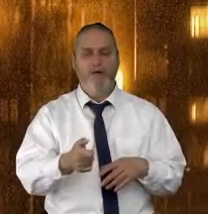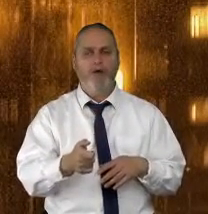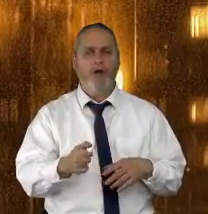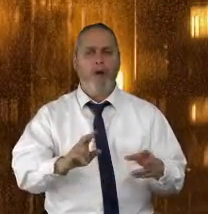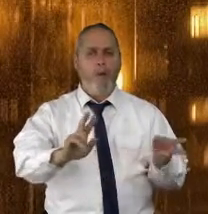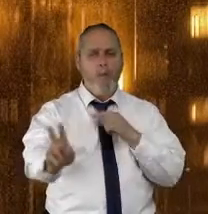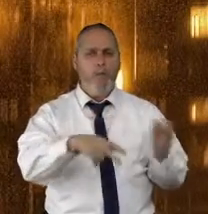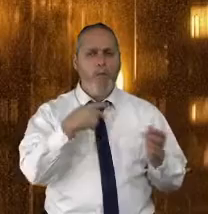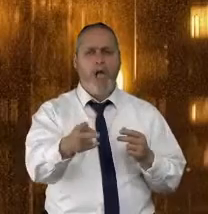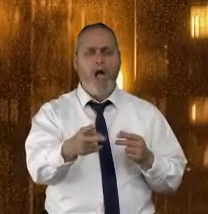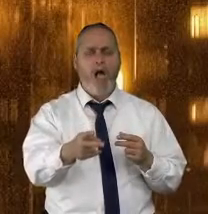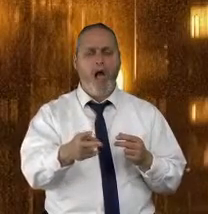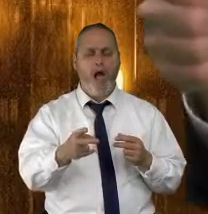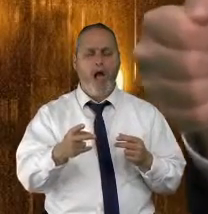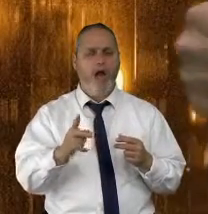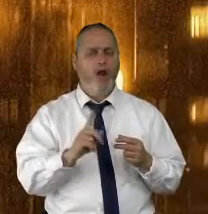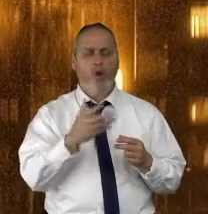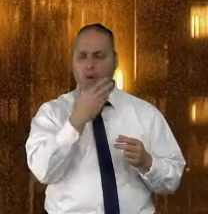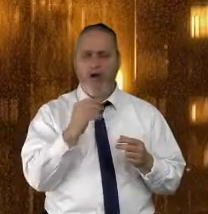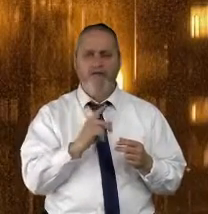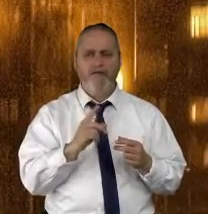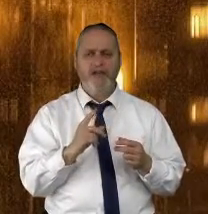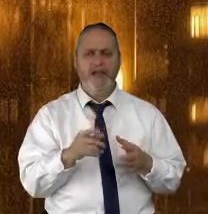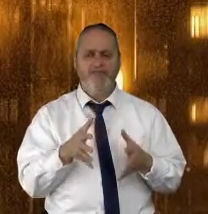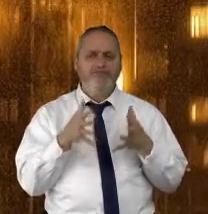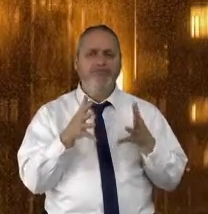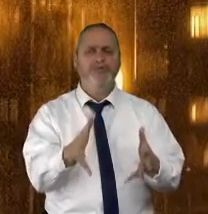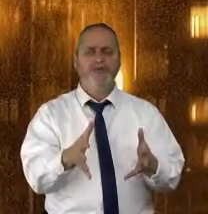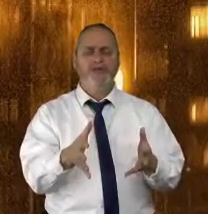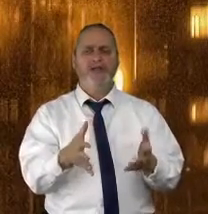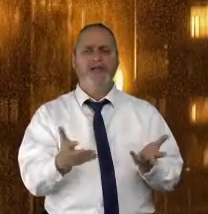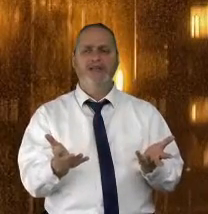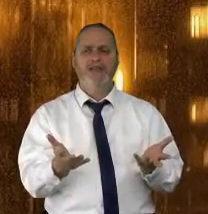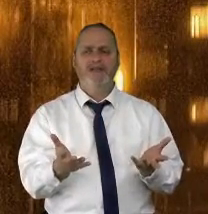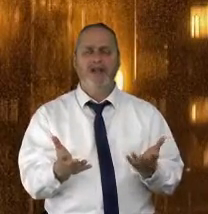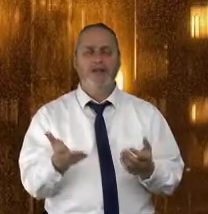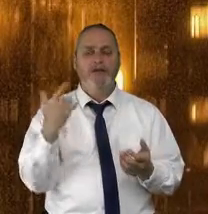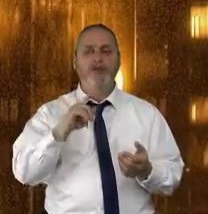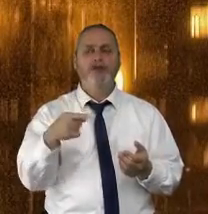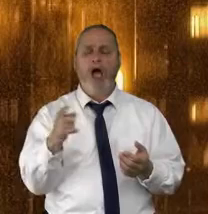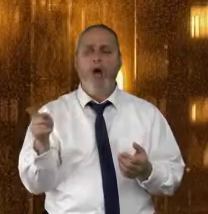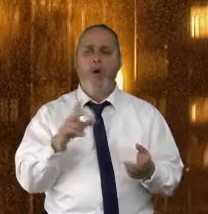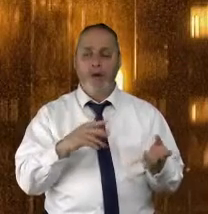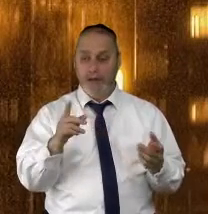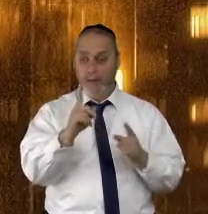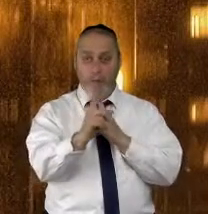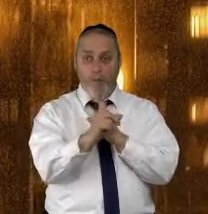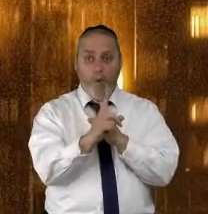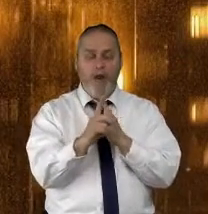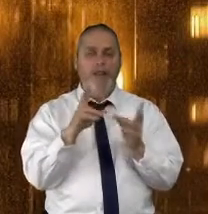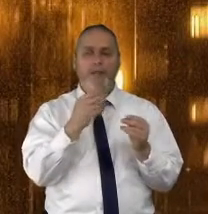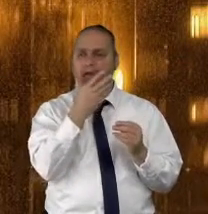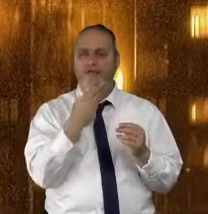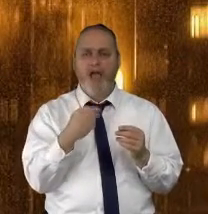מאוד בוטה, מקבלים מייל מאוד אגרסיבי. אנחנו אומרים, רגע, זה לא אותו בן אדם, לפני שעה היה באנם כל כך נחמד,